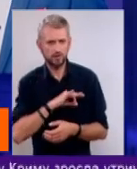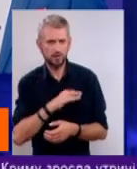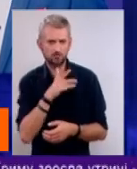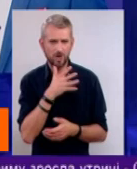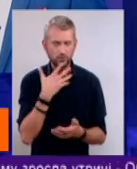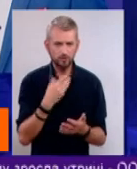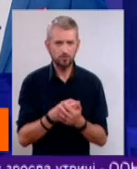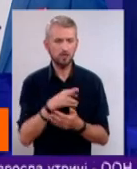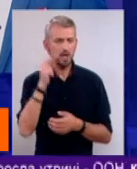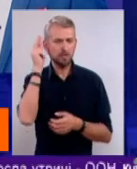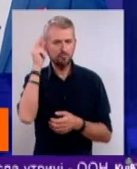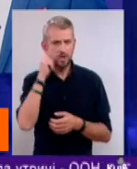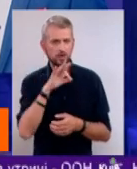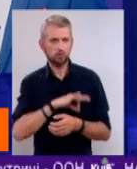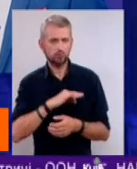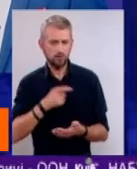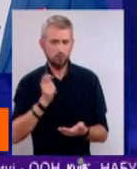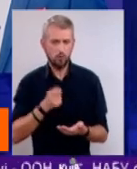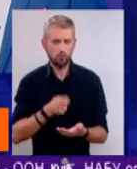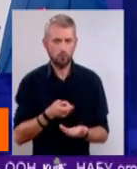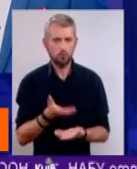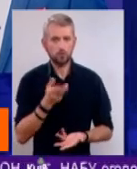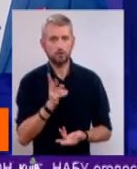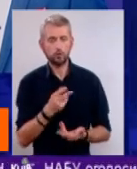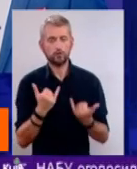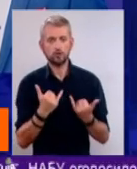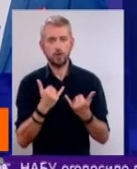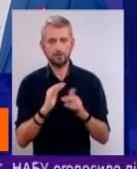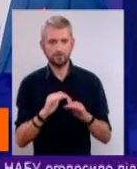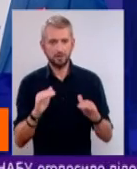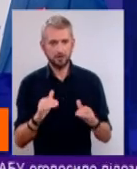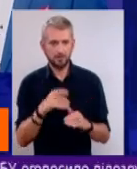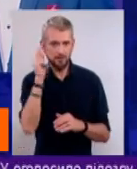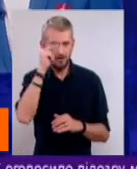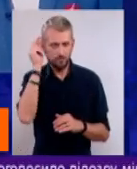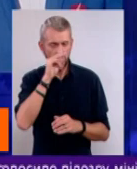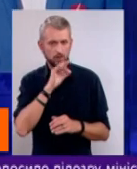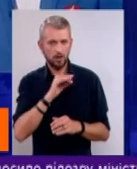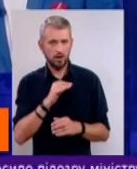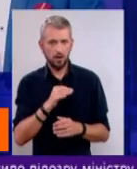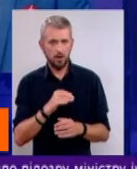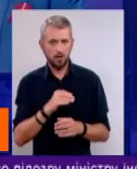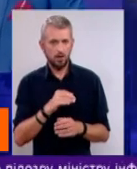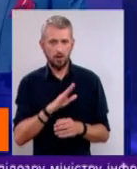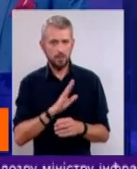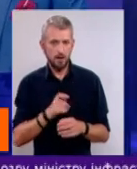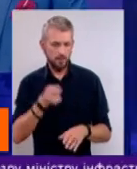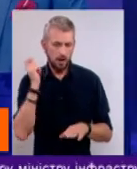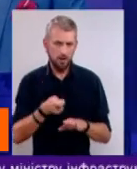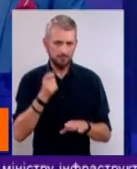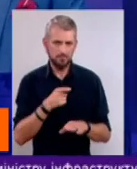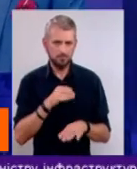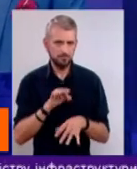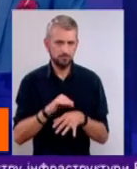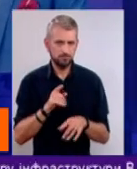навчаються, я не знаю, користуватись молотком. Ну, можливо, хтось із сучасних підлітків все ж таки навчається, не биючи себе по пальцям. А от